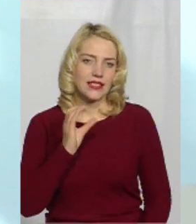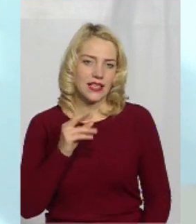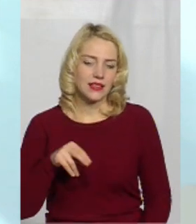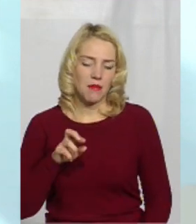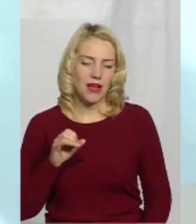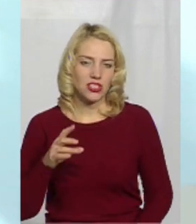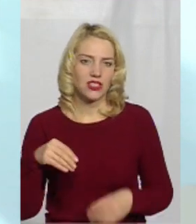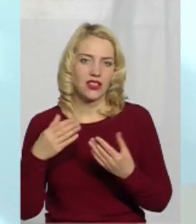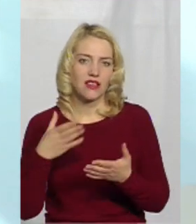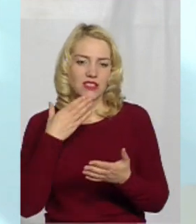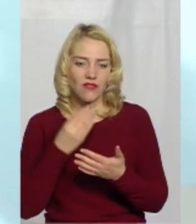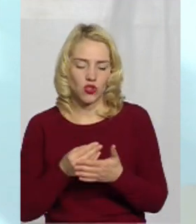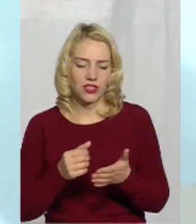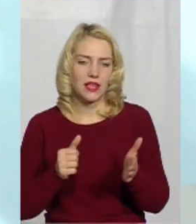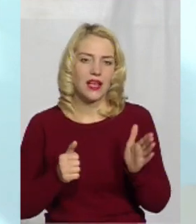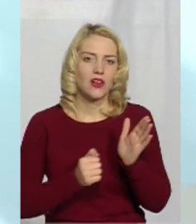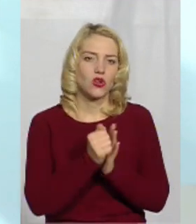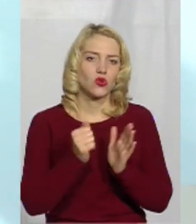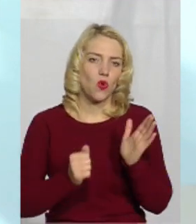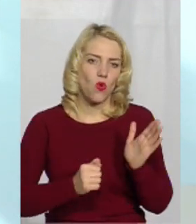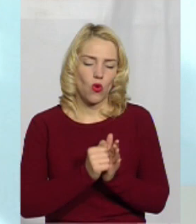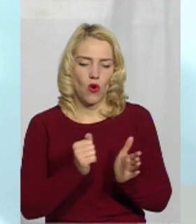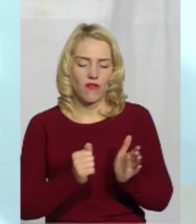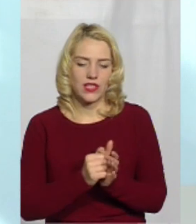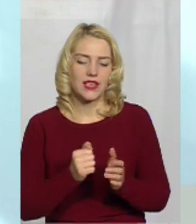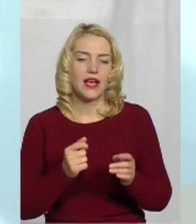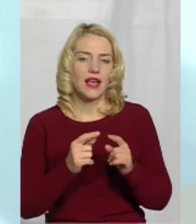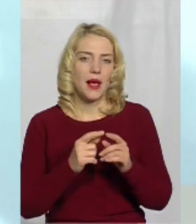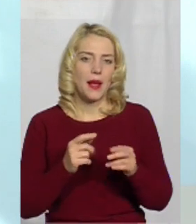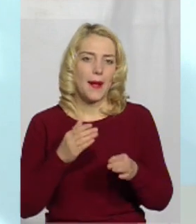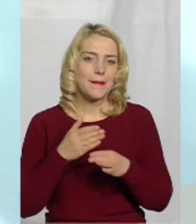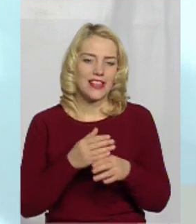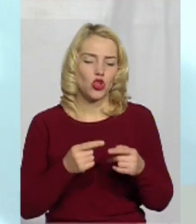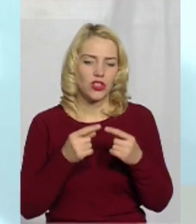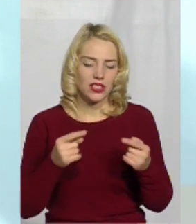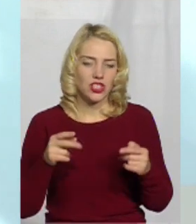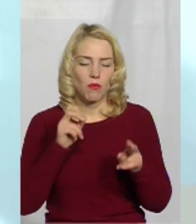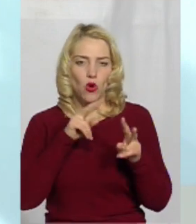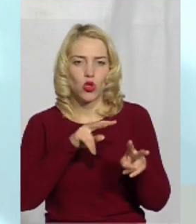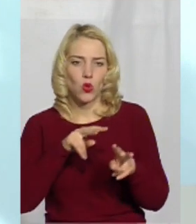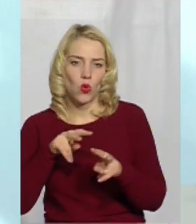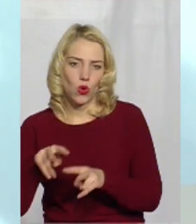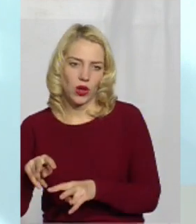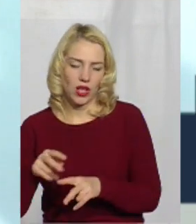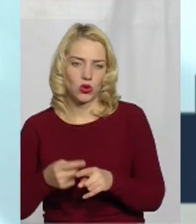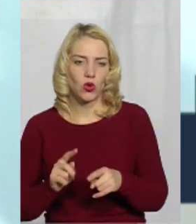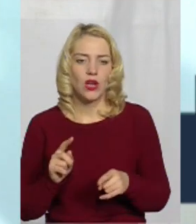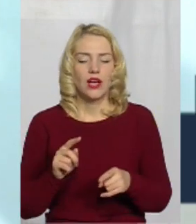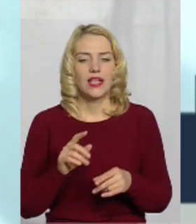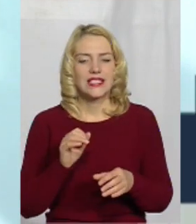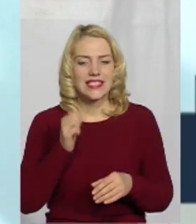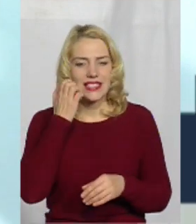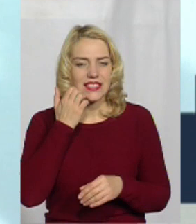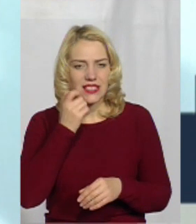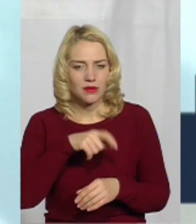методички, які ними були роздруковані по догляду за паліативним хворим. І наша бригада, яка проводила цю акцію, вони саме ці